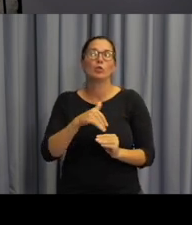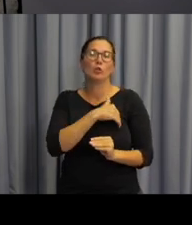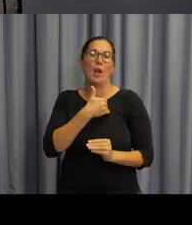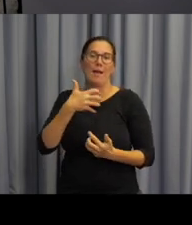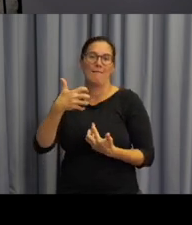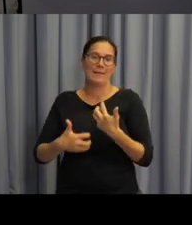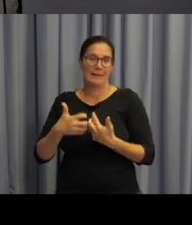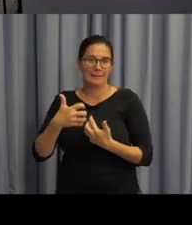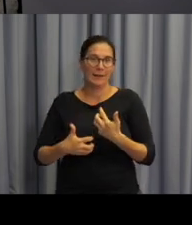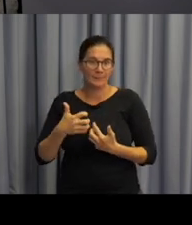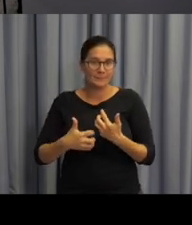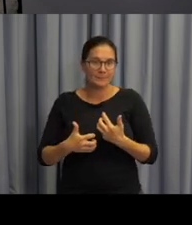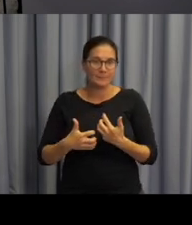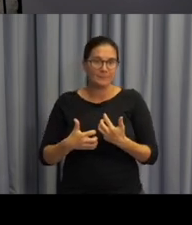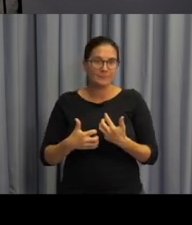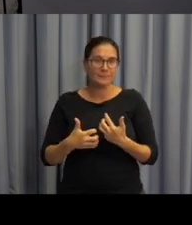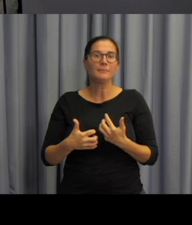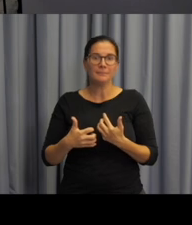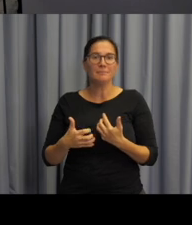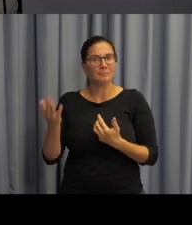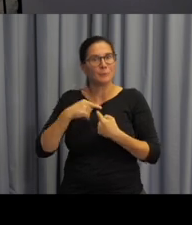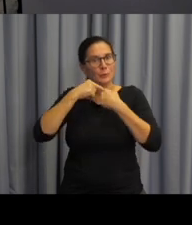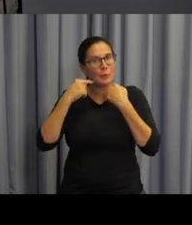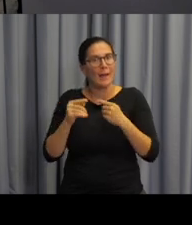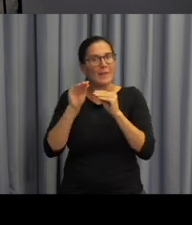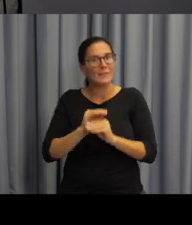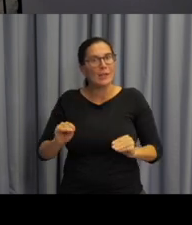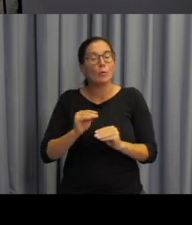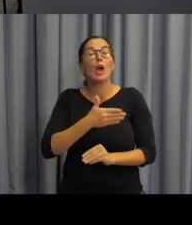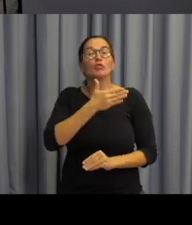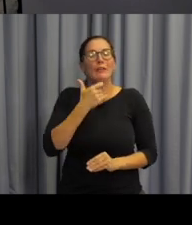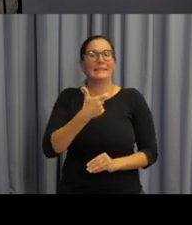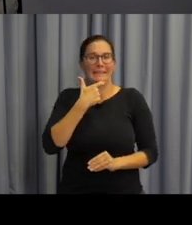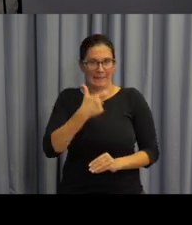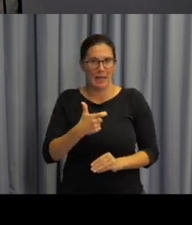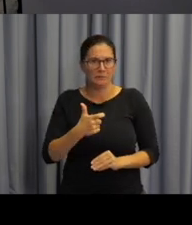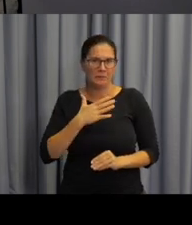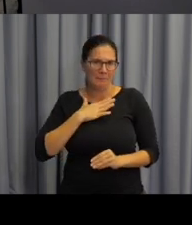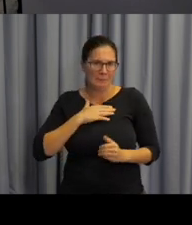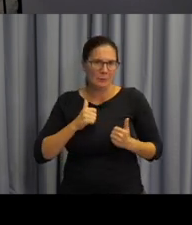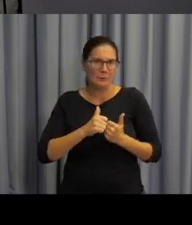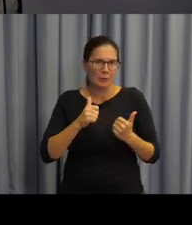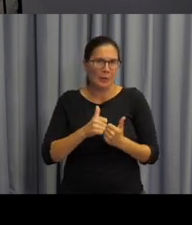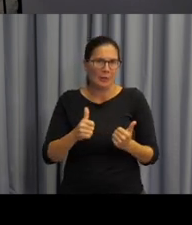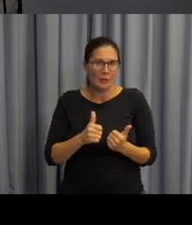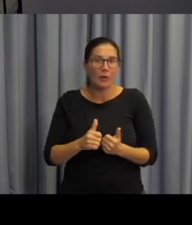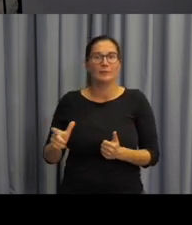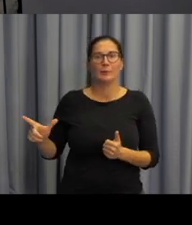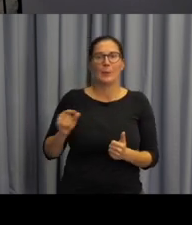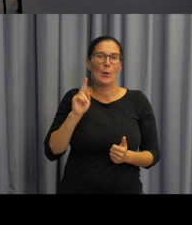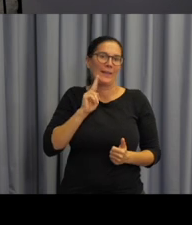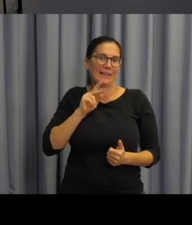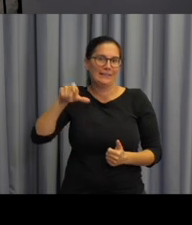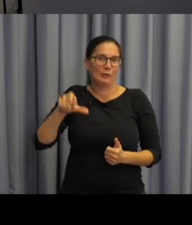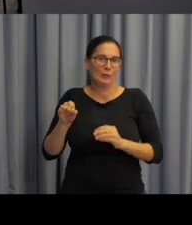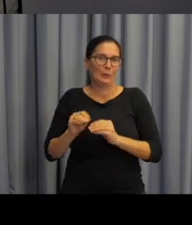výmolově v Praze Pětradlicích, kde jsem si zkusila výuku českého jazyka, českého jazyka společně